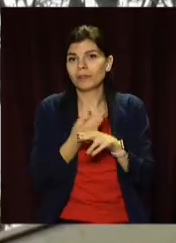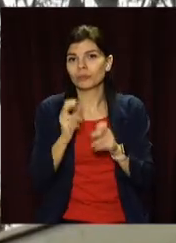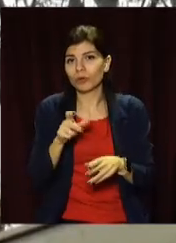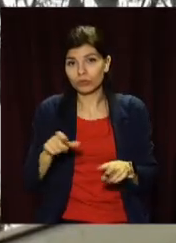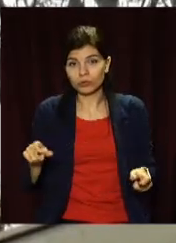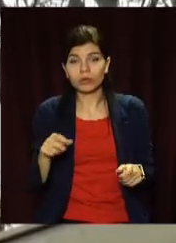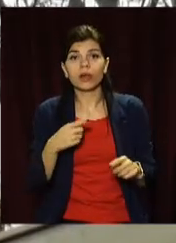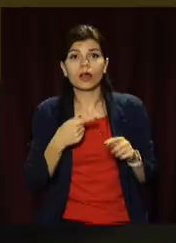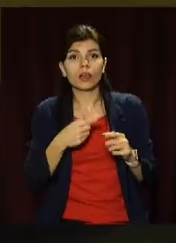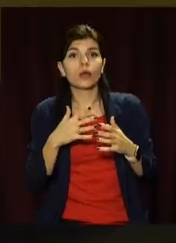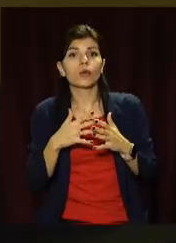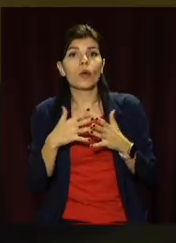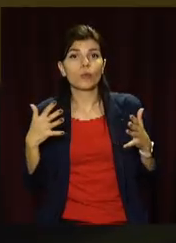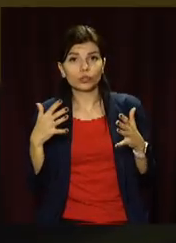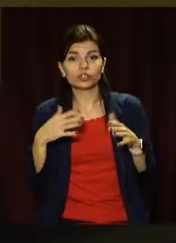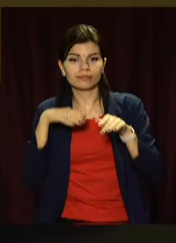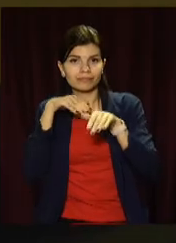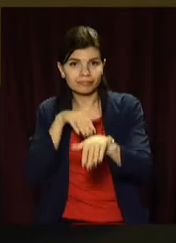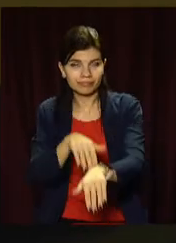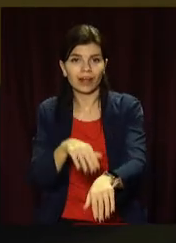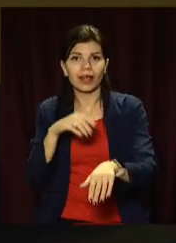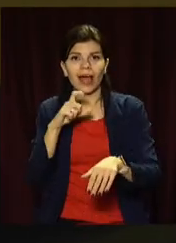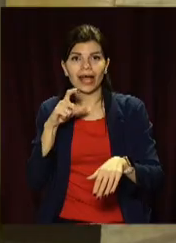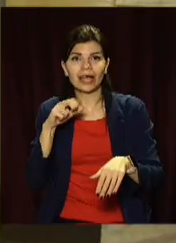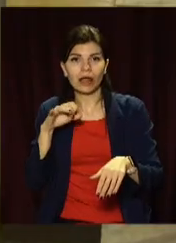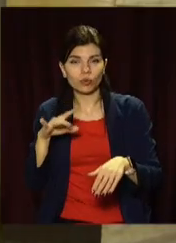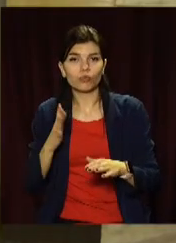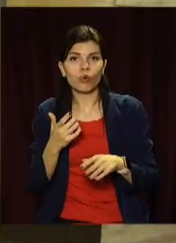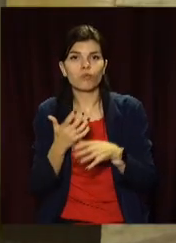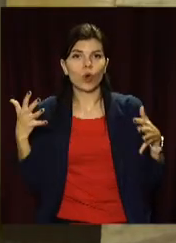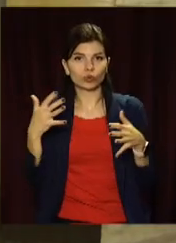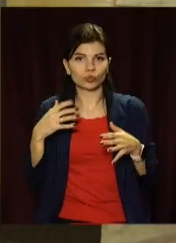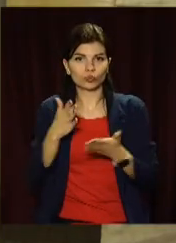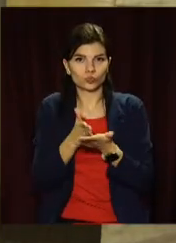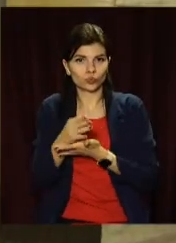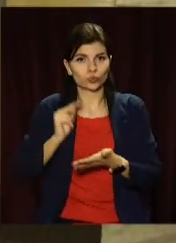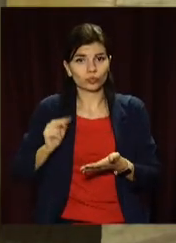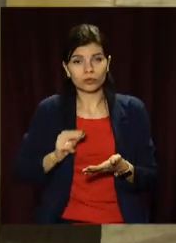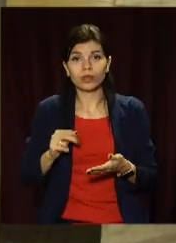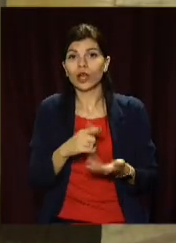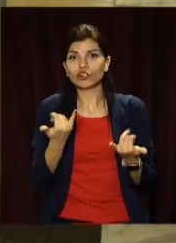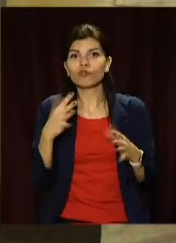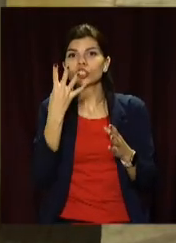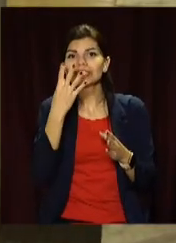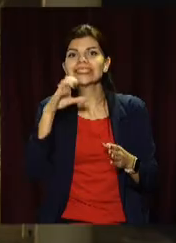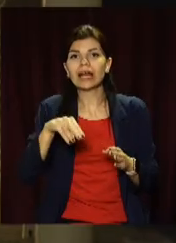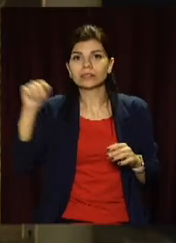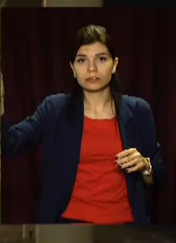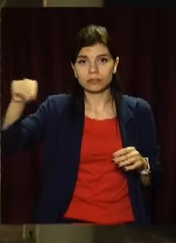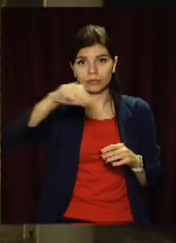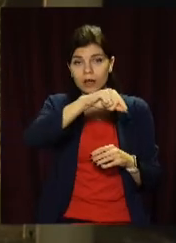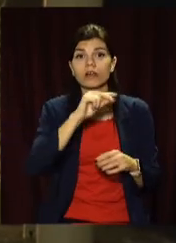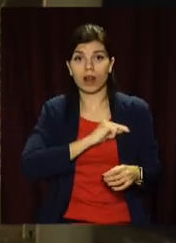цьому обладнанню збільшується і термін експлуатації ескалатора. Нині перетворювачі встановлені вже на чотирьох станціях. У 2021